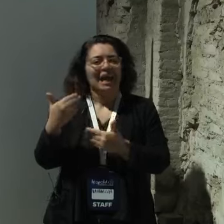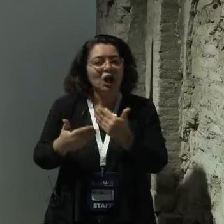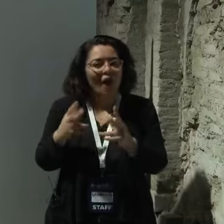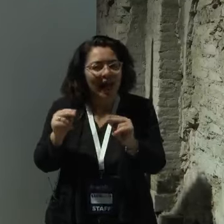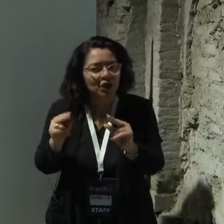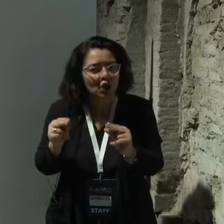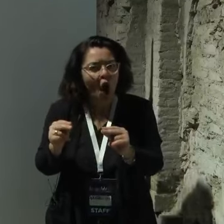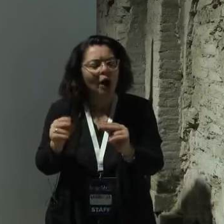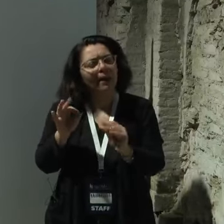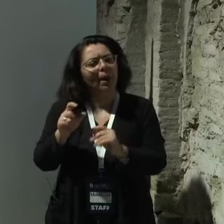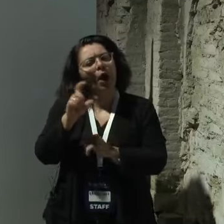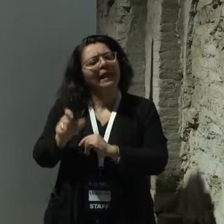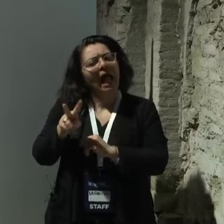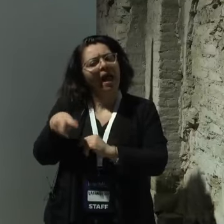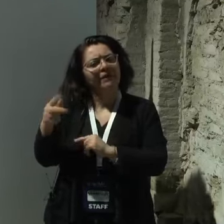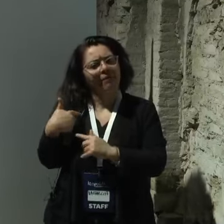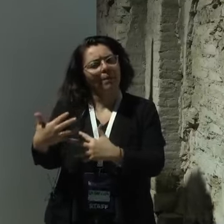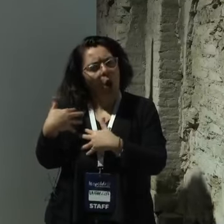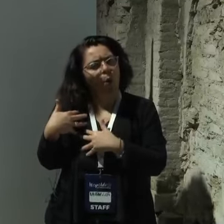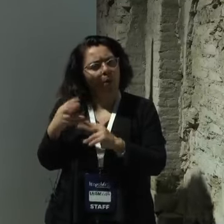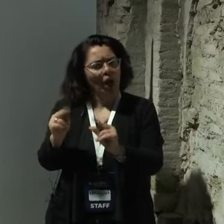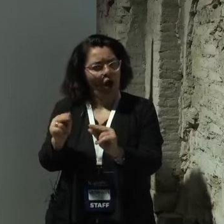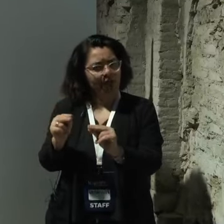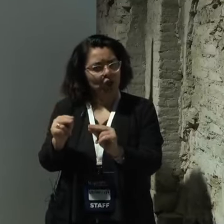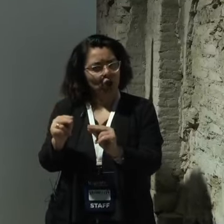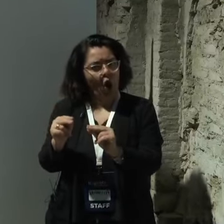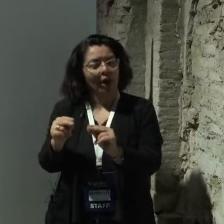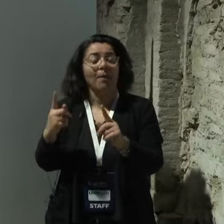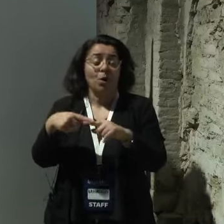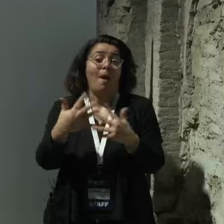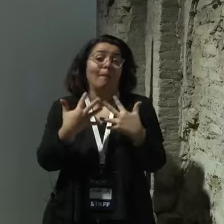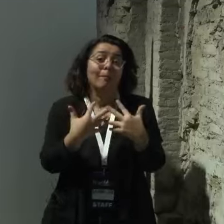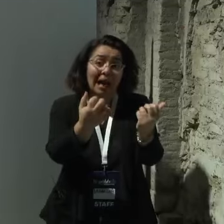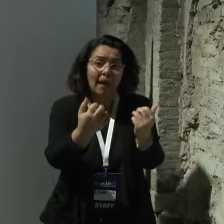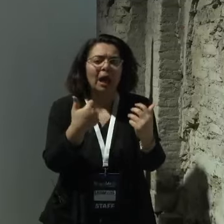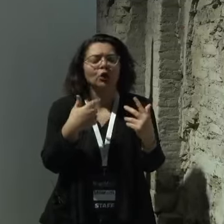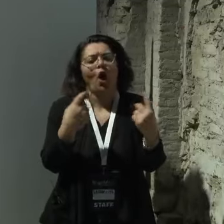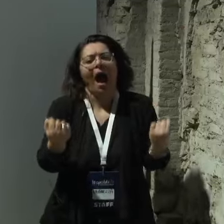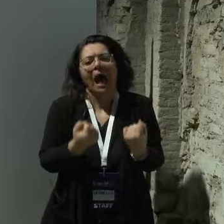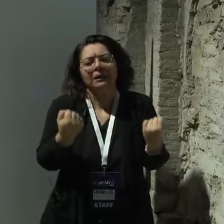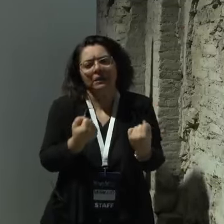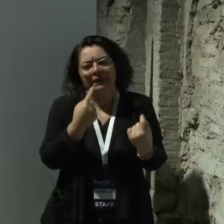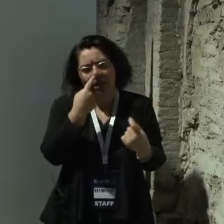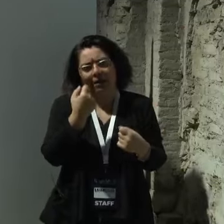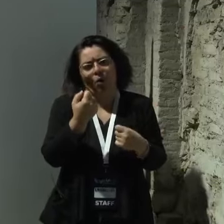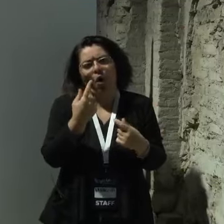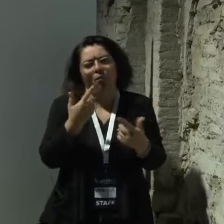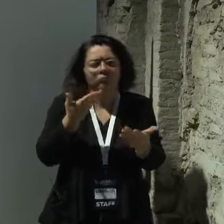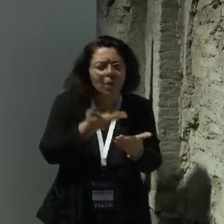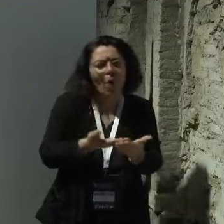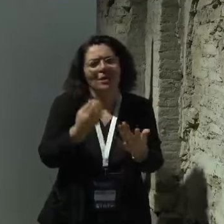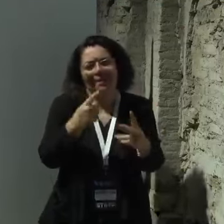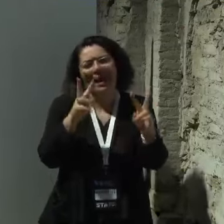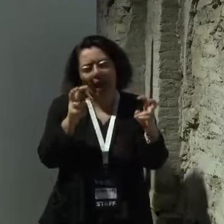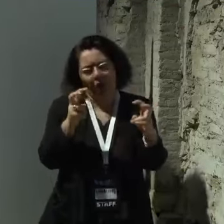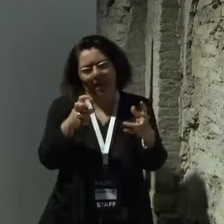innovazione avendo fatto diverse attività anche in Parlamento su tematiche di innovazione, tematiche di attrazione di investimenti le parole che